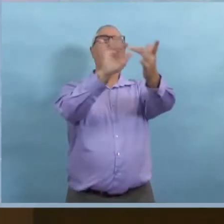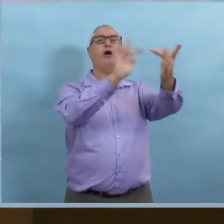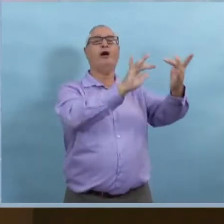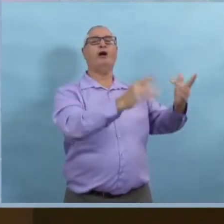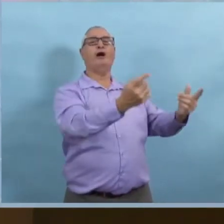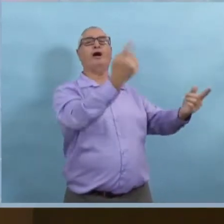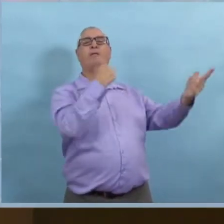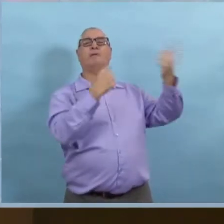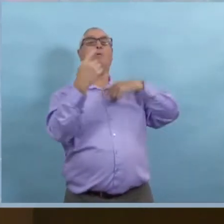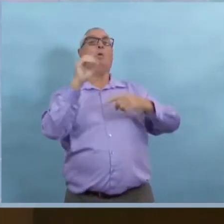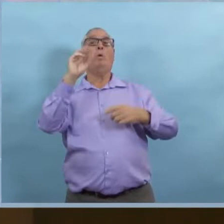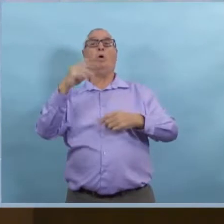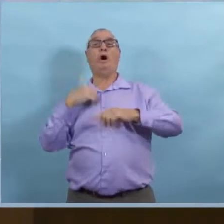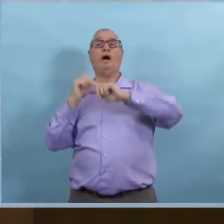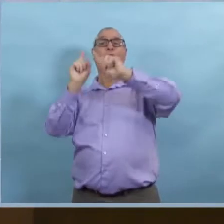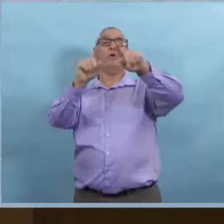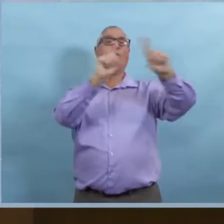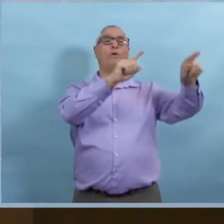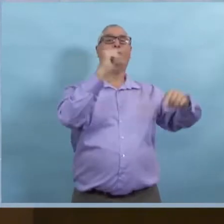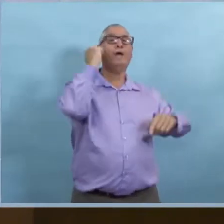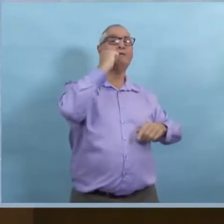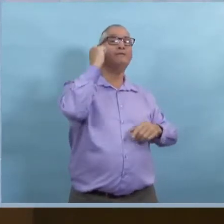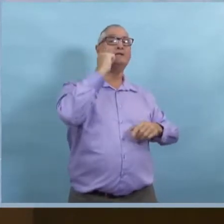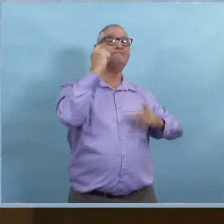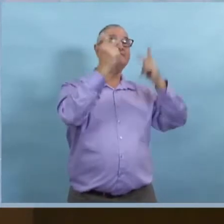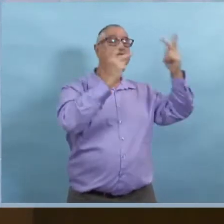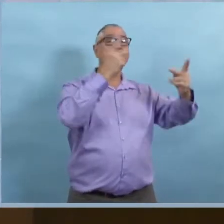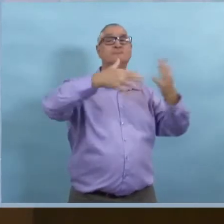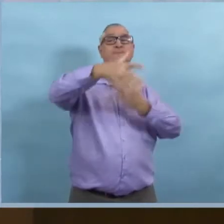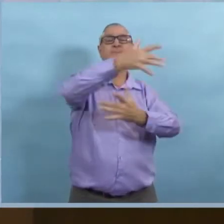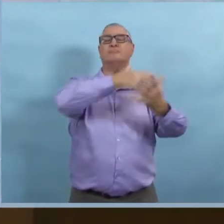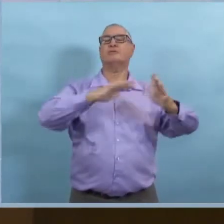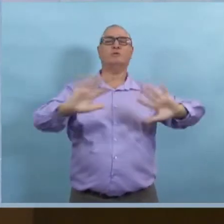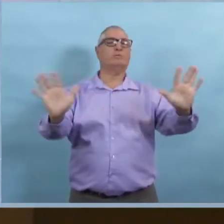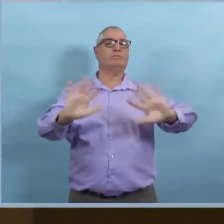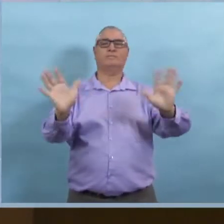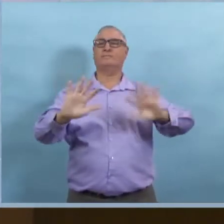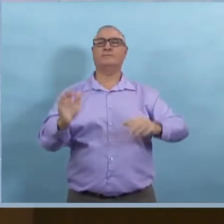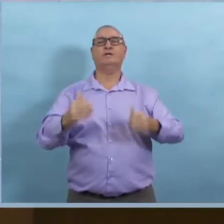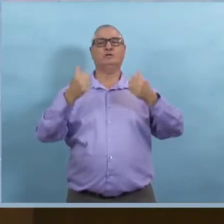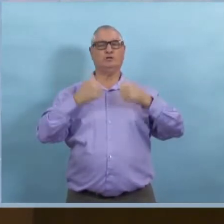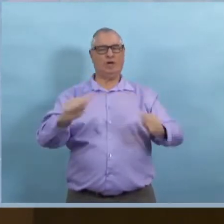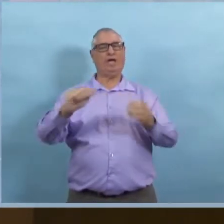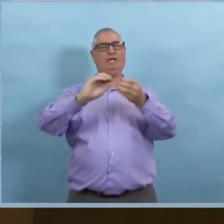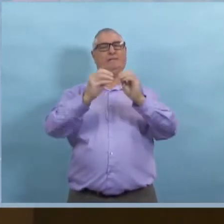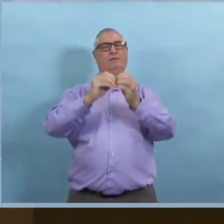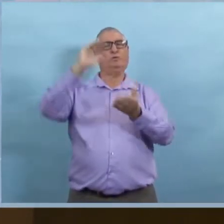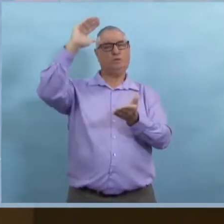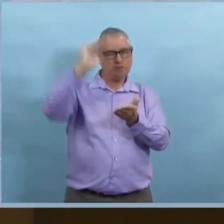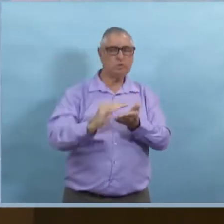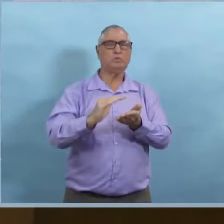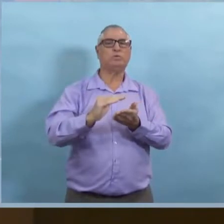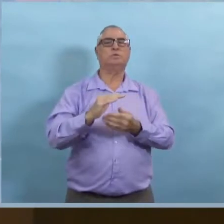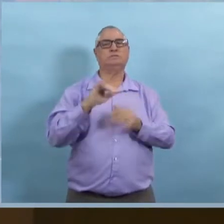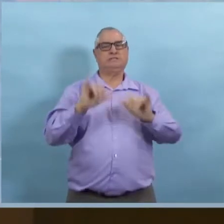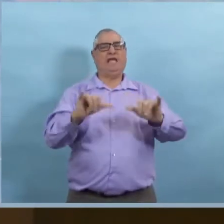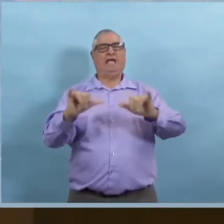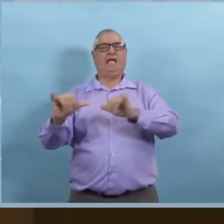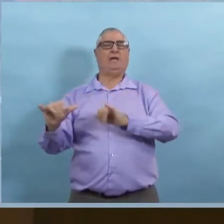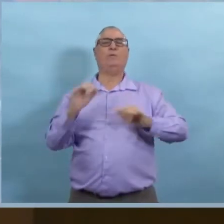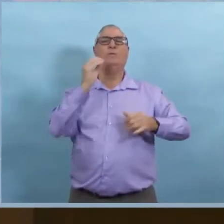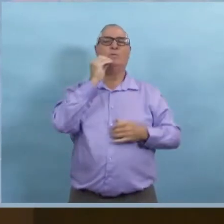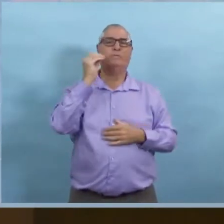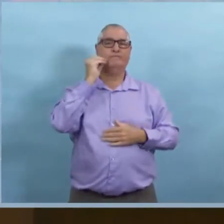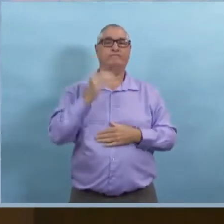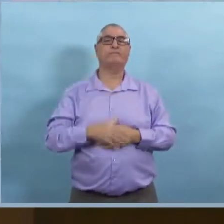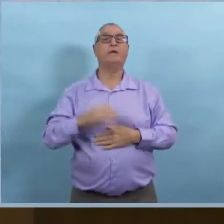décider de passer du temps avec des gens qui sont à l'extérieur de chez nous. On ne pas rencontrer des gens qui sont extérieurs à notre foyer tous les jours. Il faut simplement réduire le